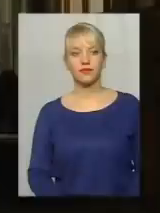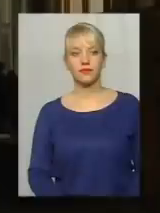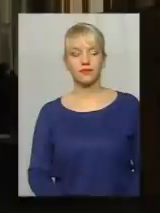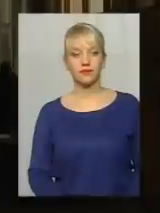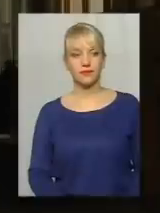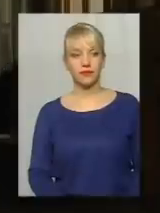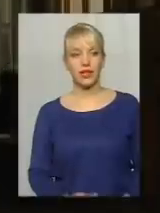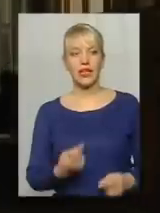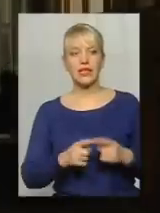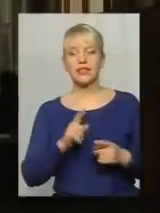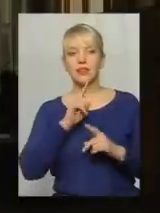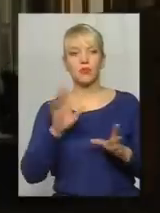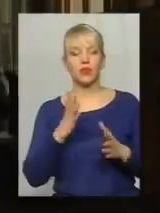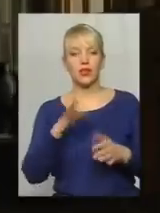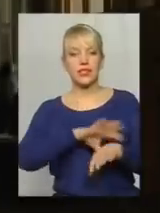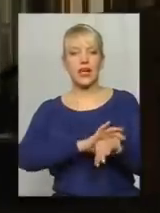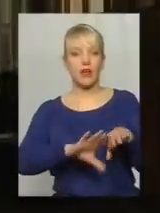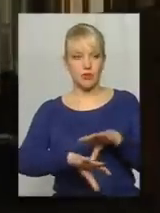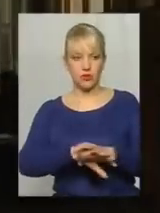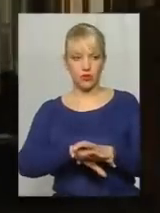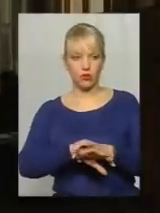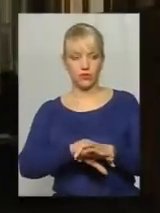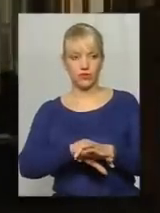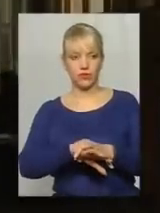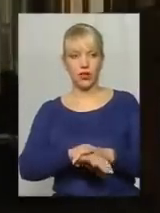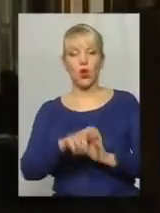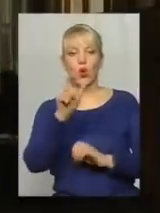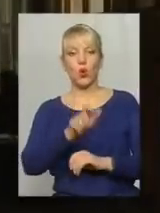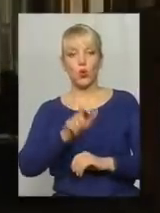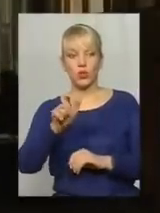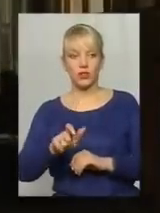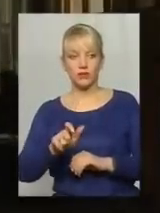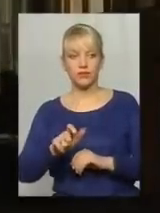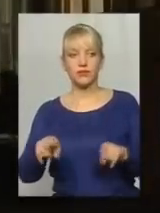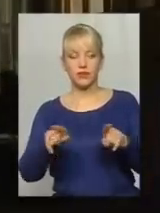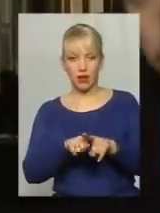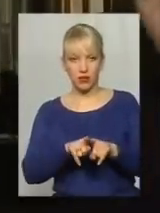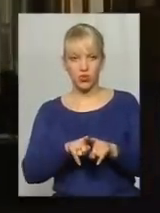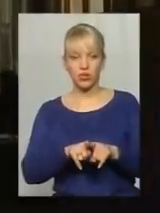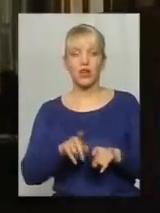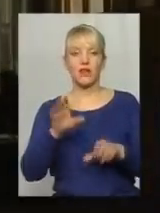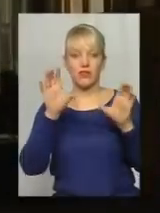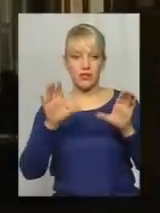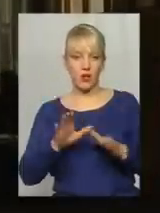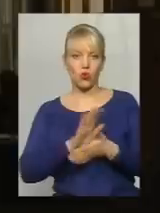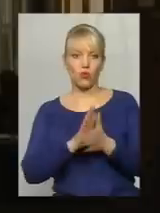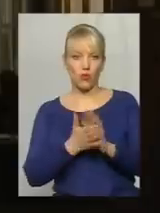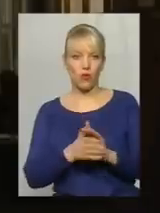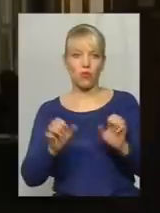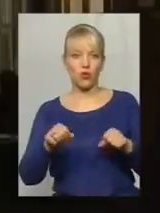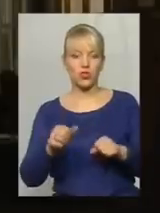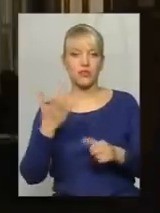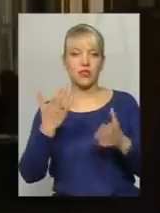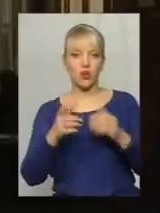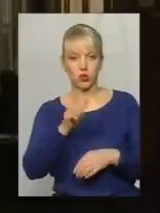Це не буде якесь рабство, кріпацтво. Люди також в законній обумовлені можливість. Якщо люди